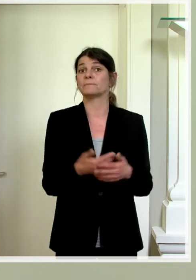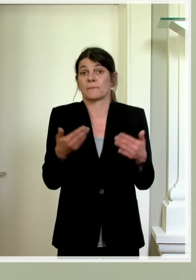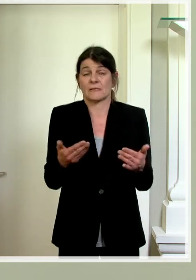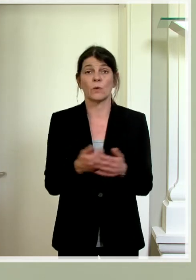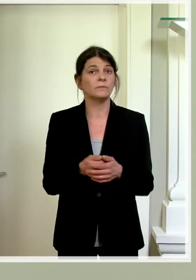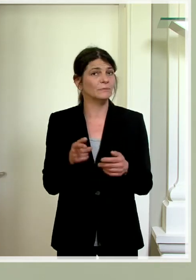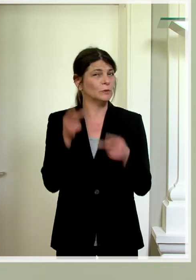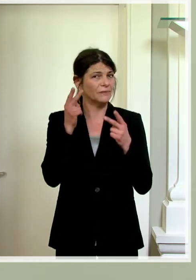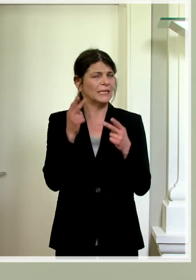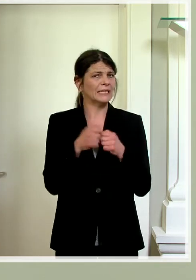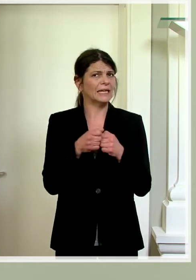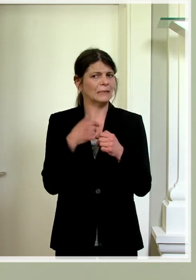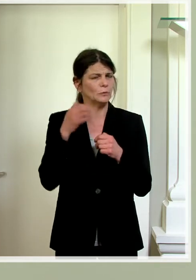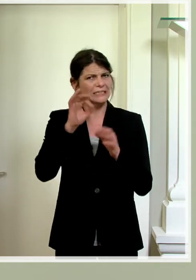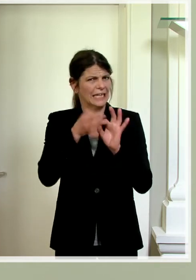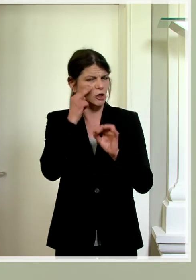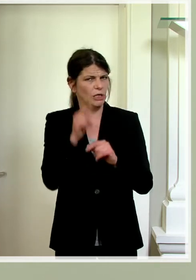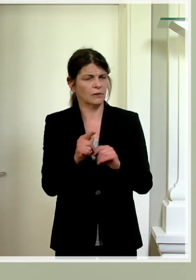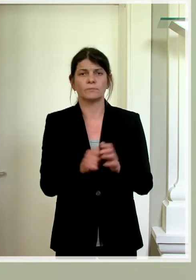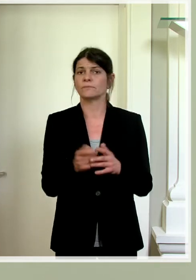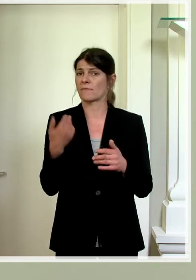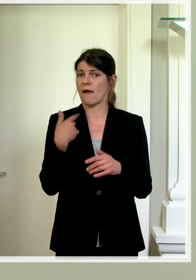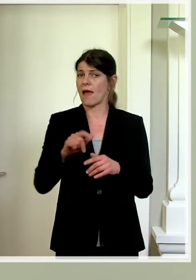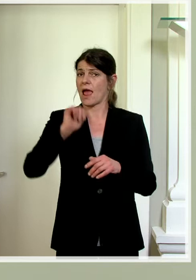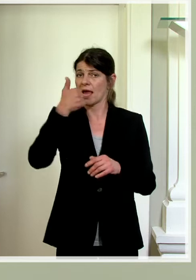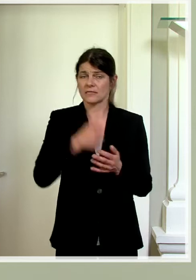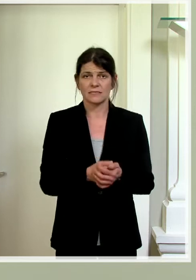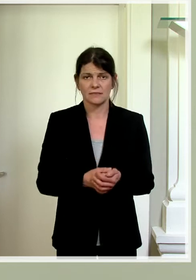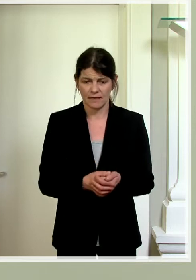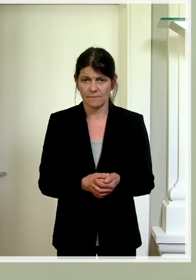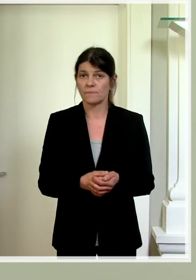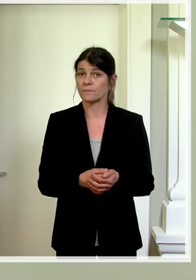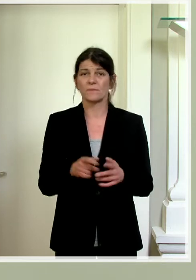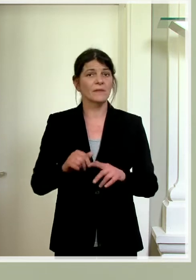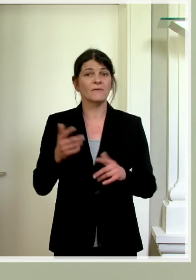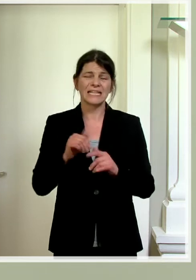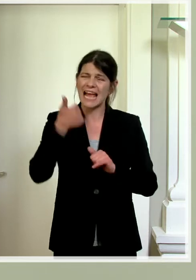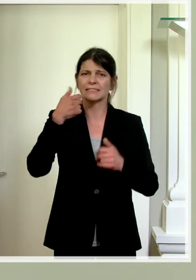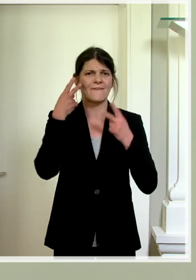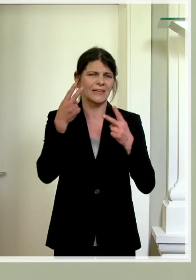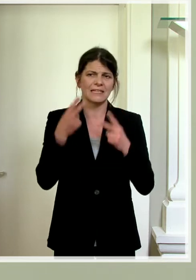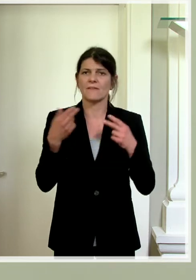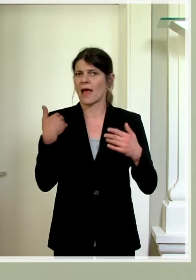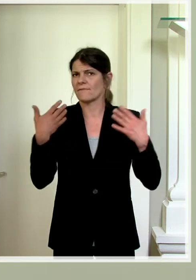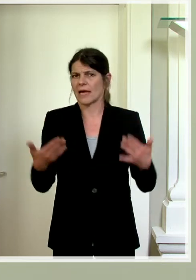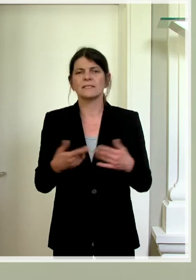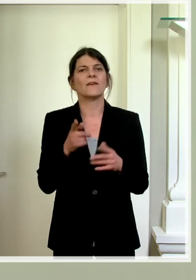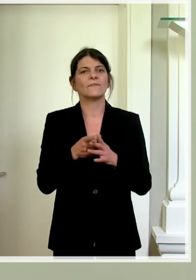wichtig vielleicht so zu beleuchten. Es gab das Erste und was Priorität behandelt wurden, waren diese